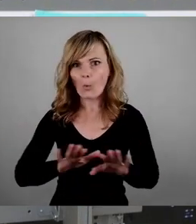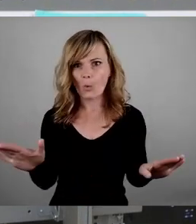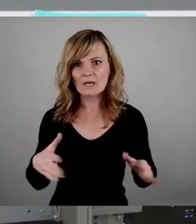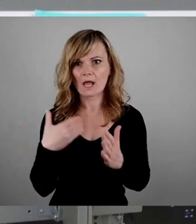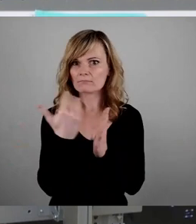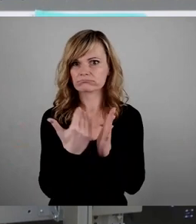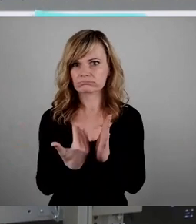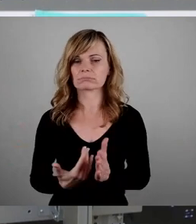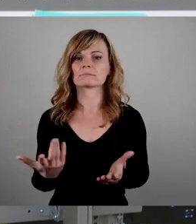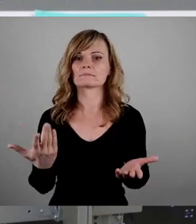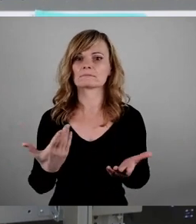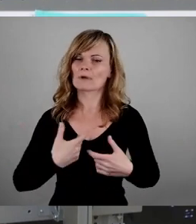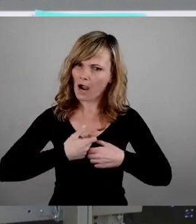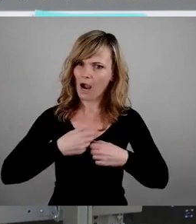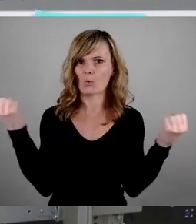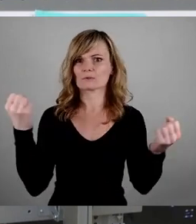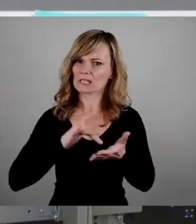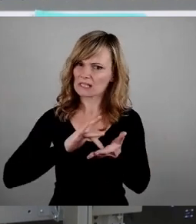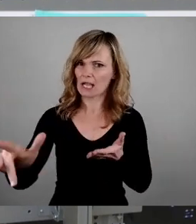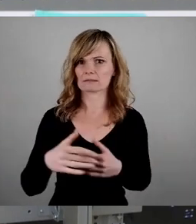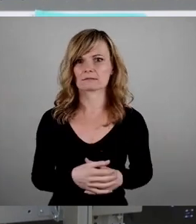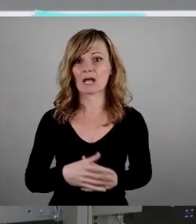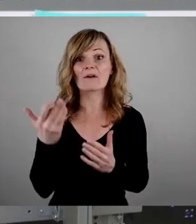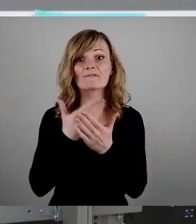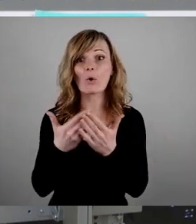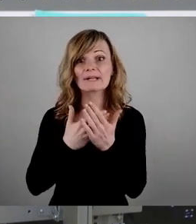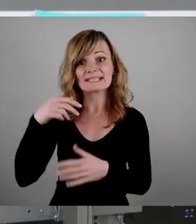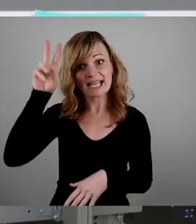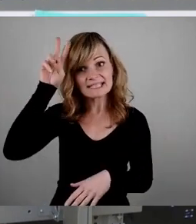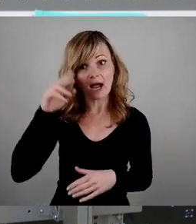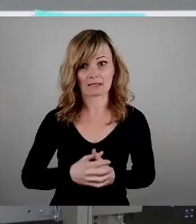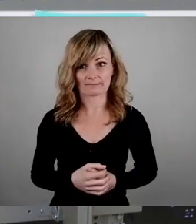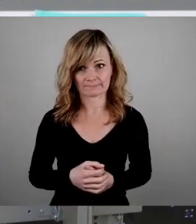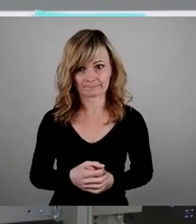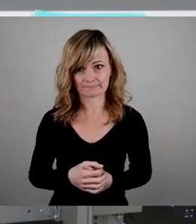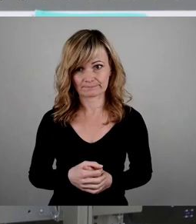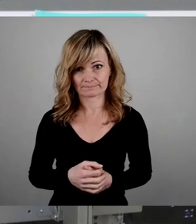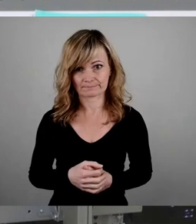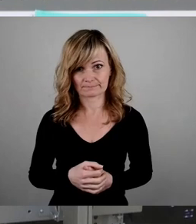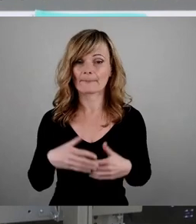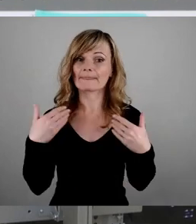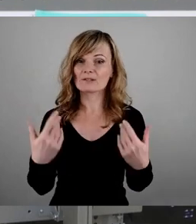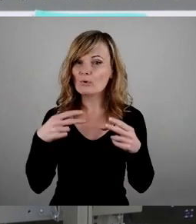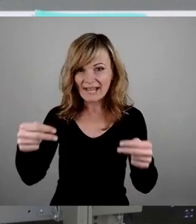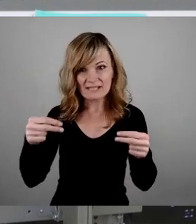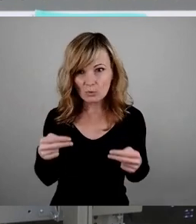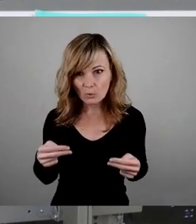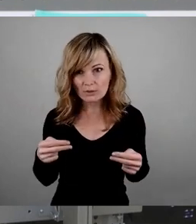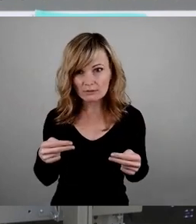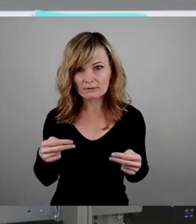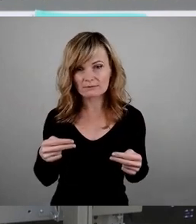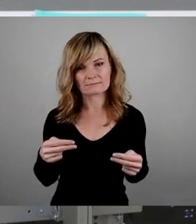Indianer als Vorbild. So weit zurück geht keiner derjenigen, die heute in Dölzchen ins Luftbad gehen.